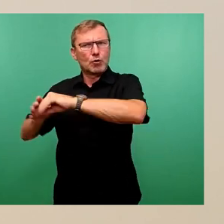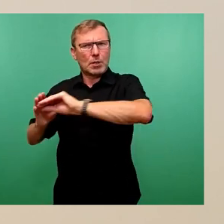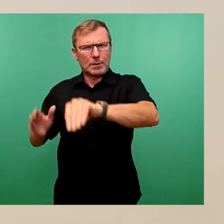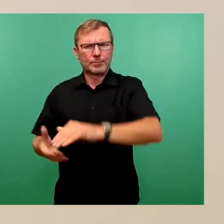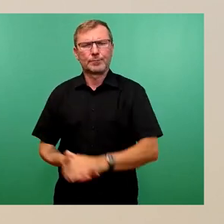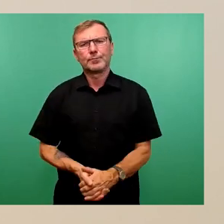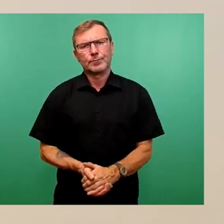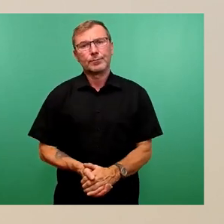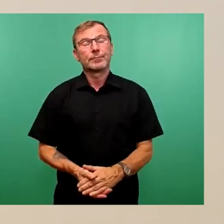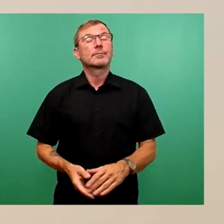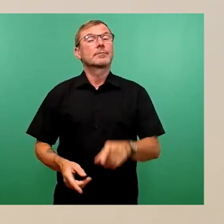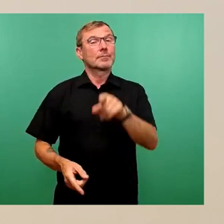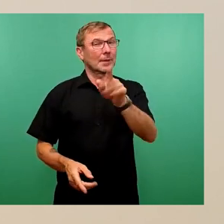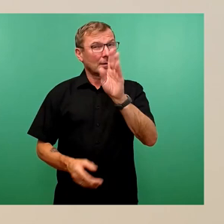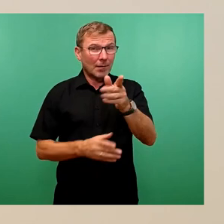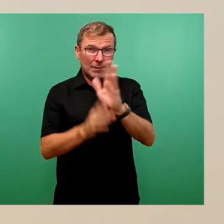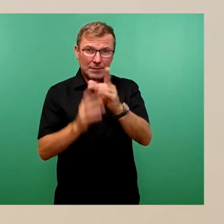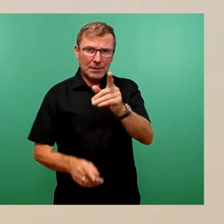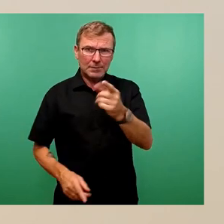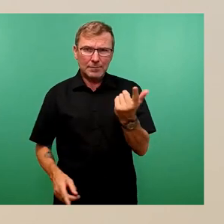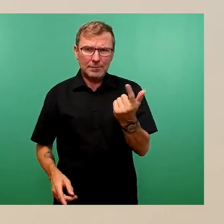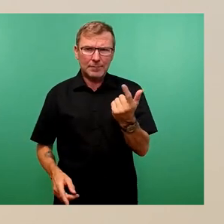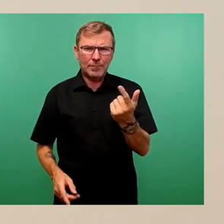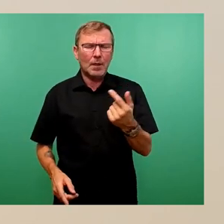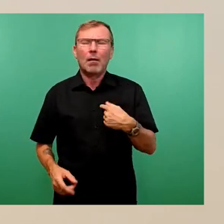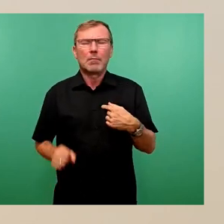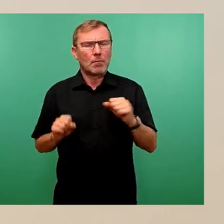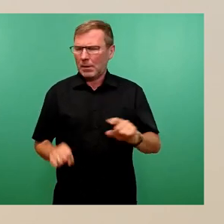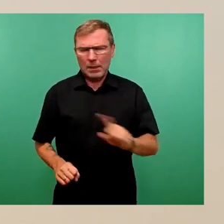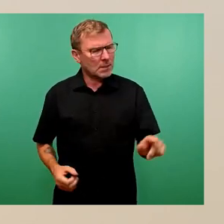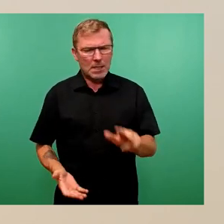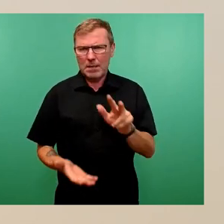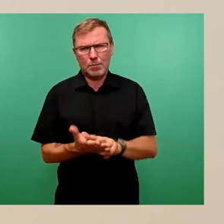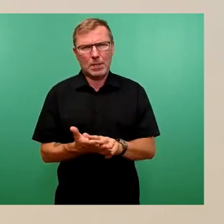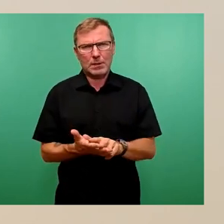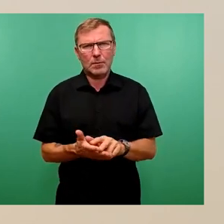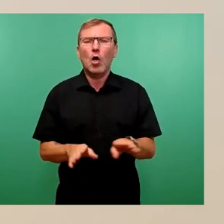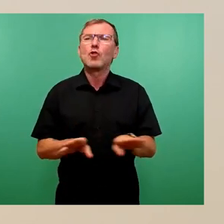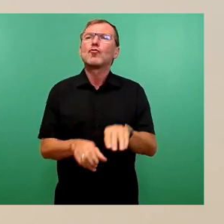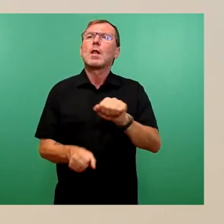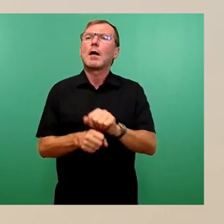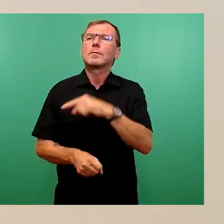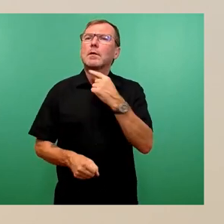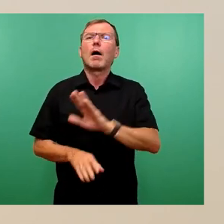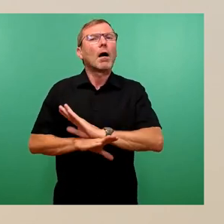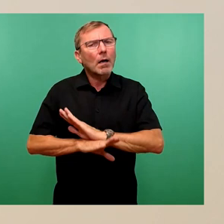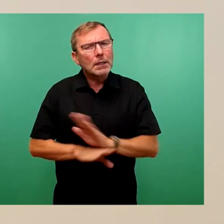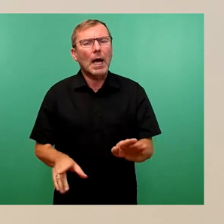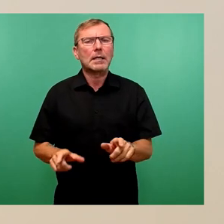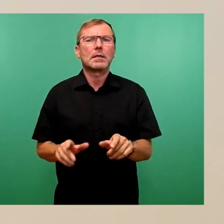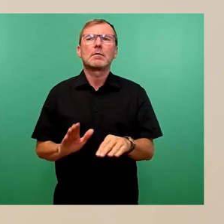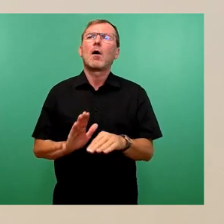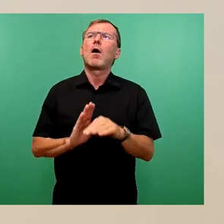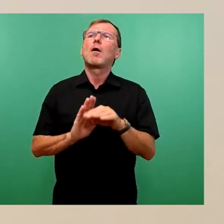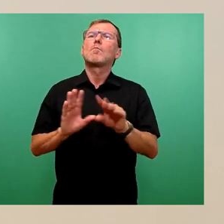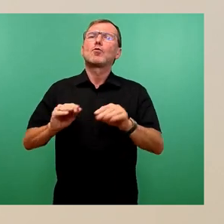Das, was Sie gerade gesagt haben, kann ich nicht bestätigen. Seitdem das Amt für Schulen wurden keine Einschränkungen bzw. des Nutzungsorts vorgegeben.